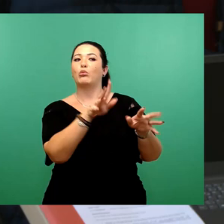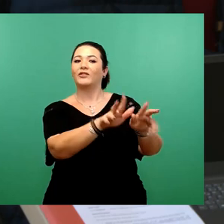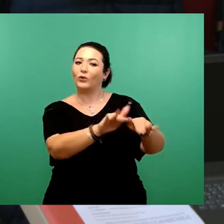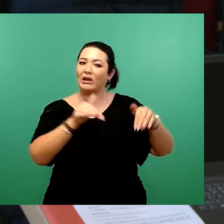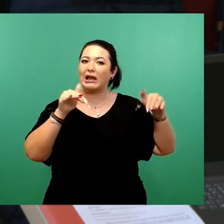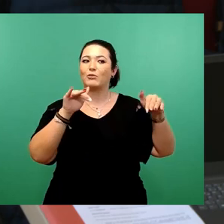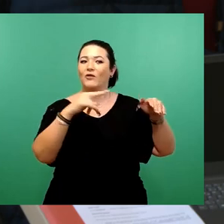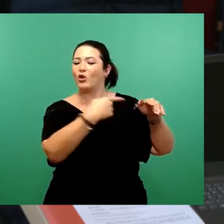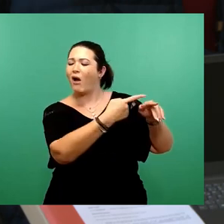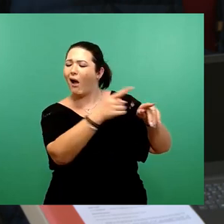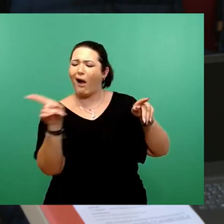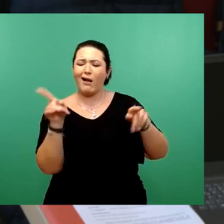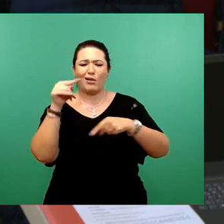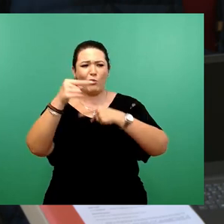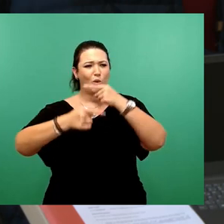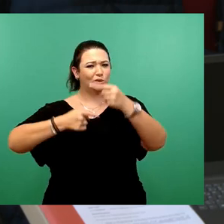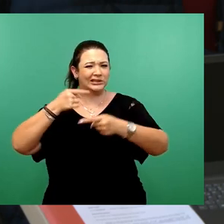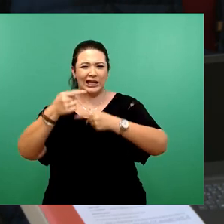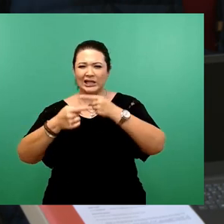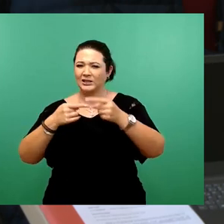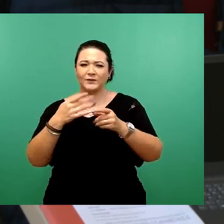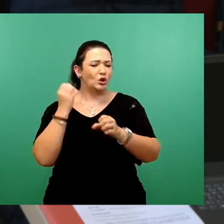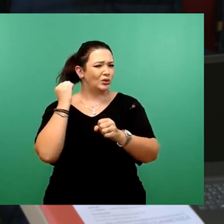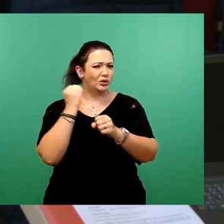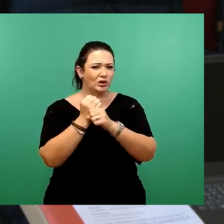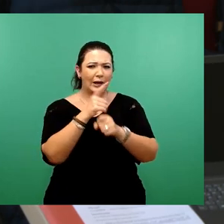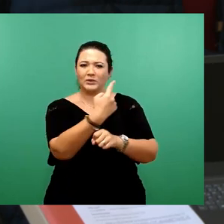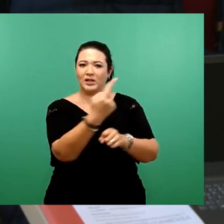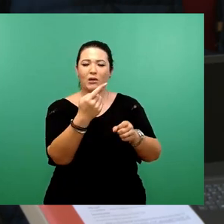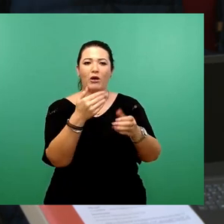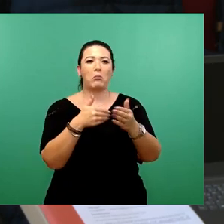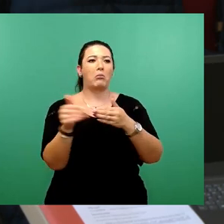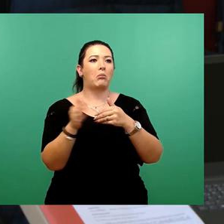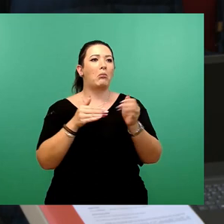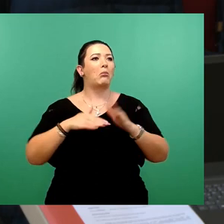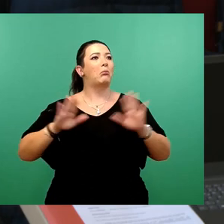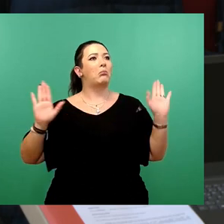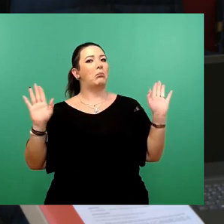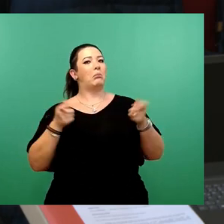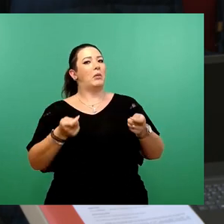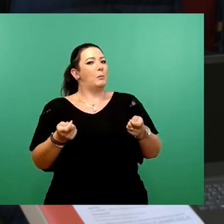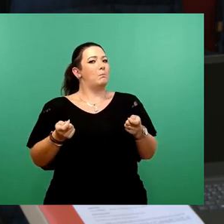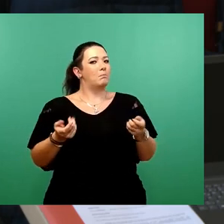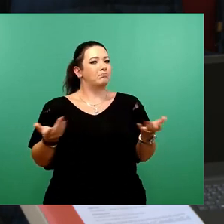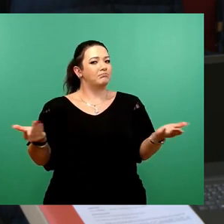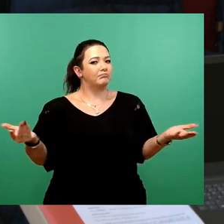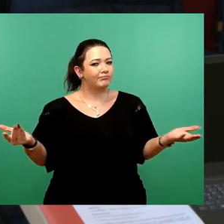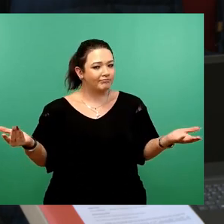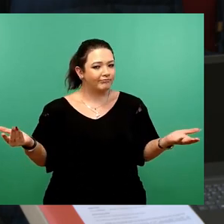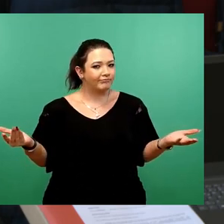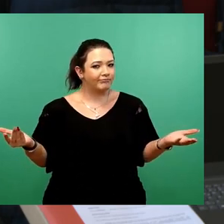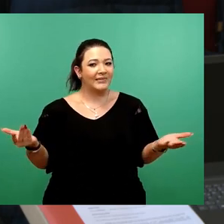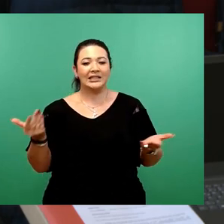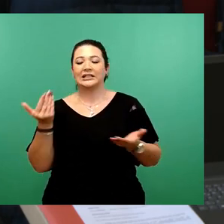Prozessen und Verhandlungen so gut wie herausgehalten wird und wurde. Nun gibt es allerdings